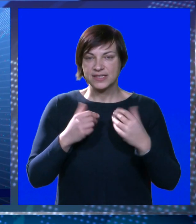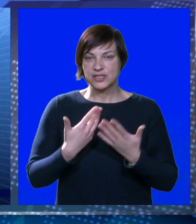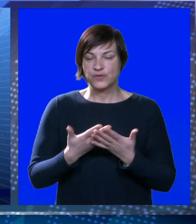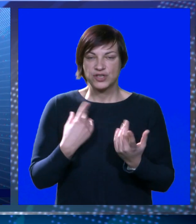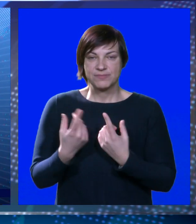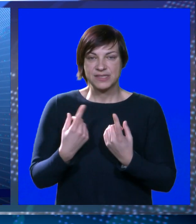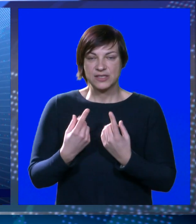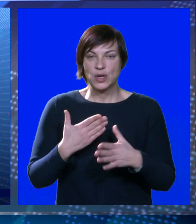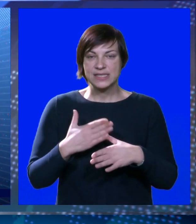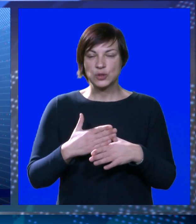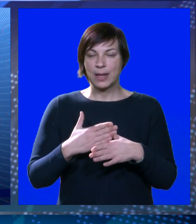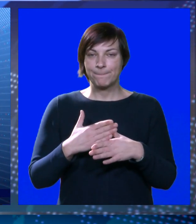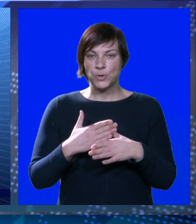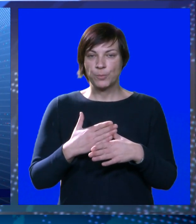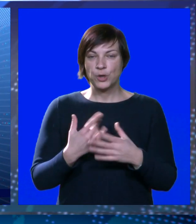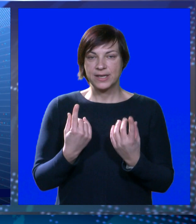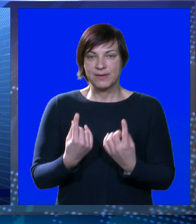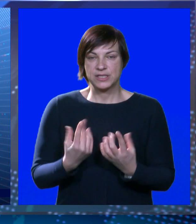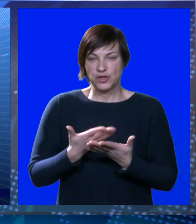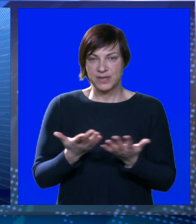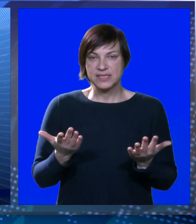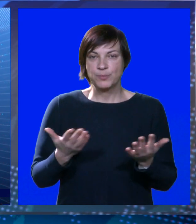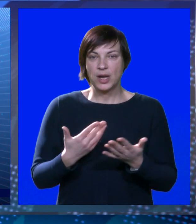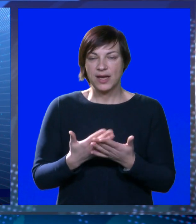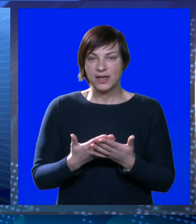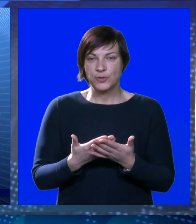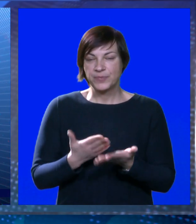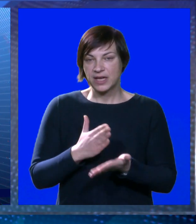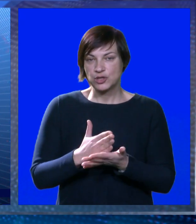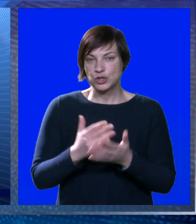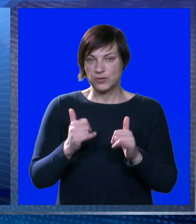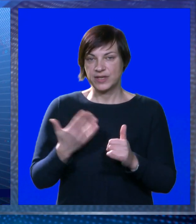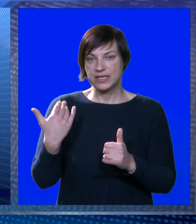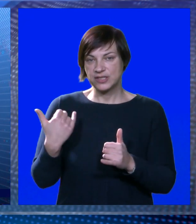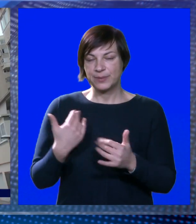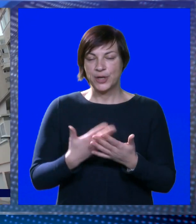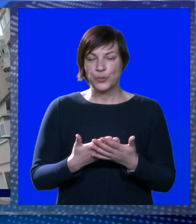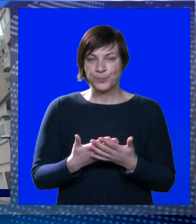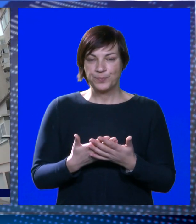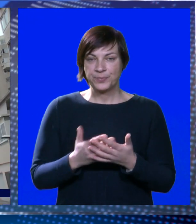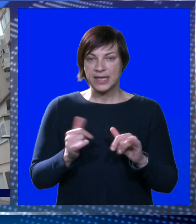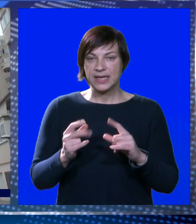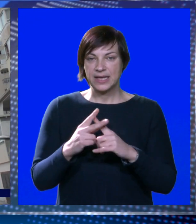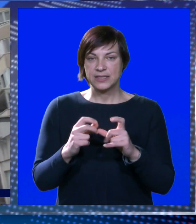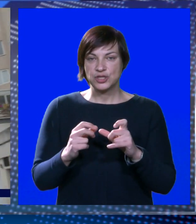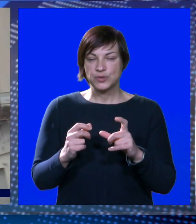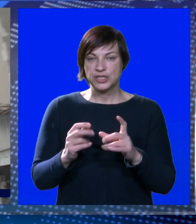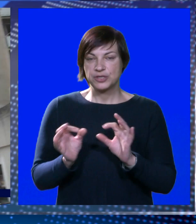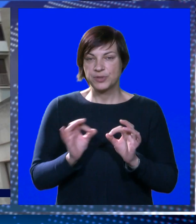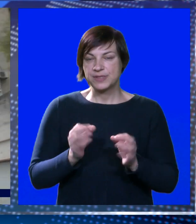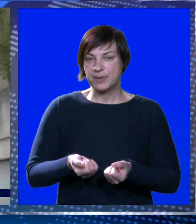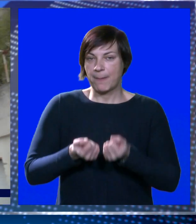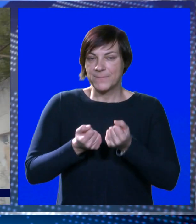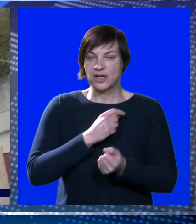situaciju da pomognem, stojim na raspolaganju kao što sam uvijek do sad i bio. Je li Đurićić uopće bio